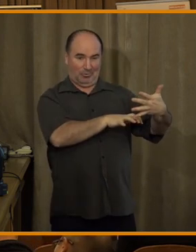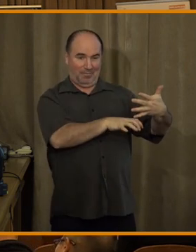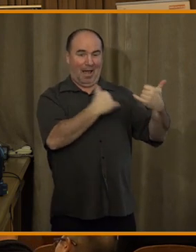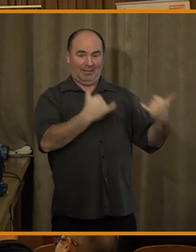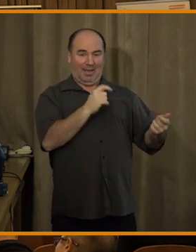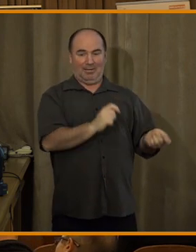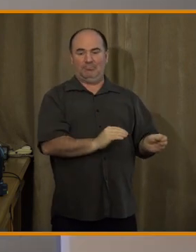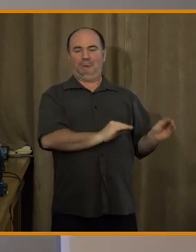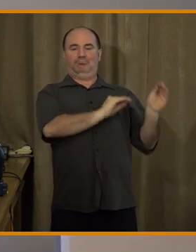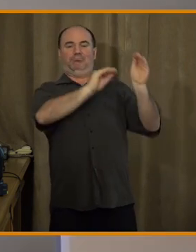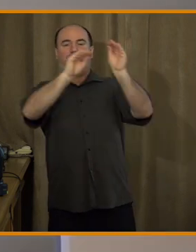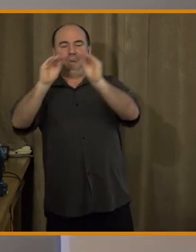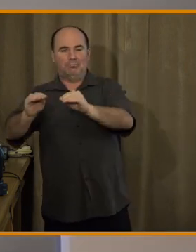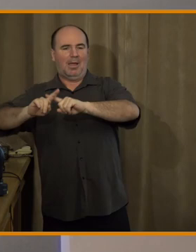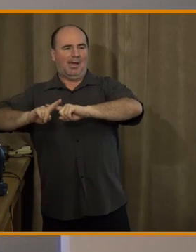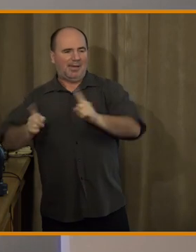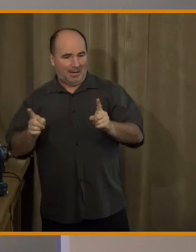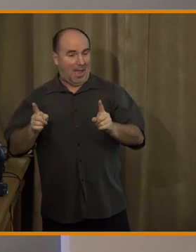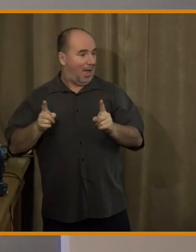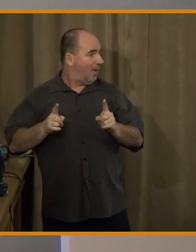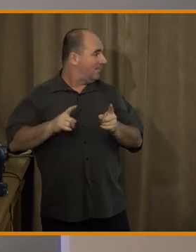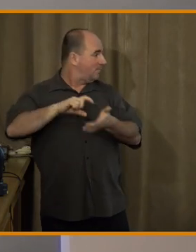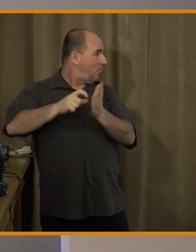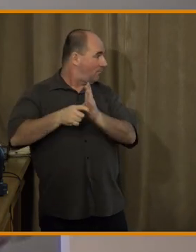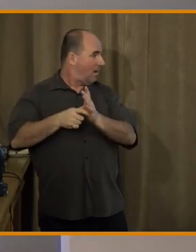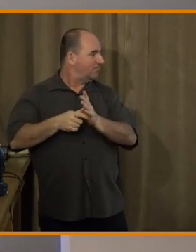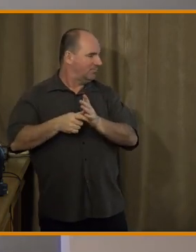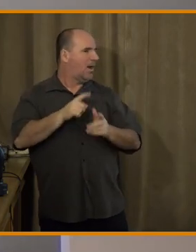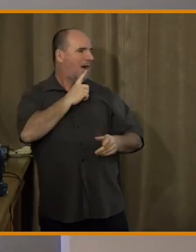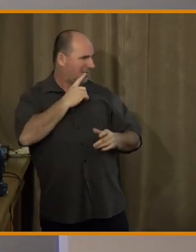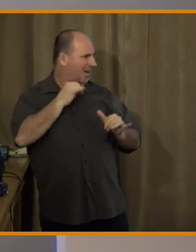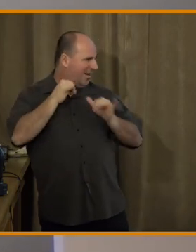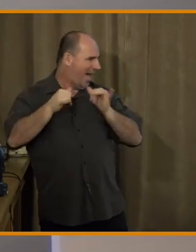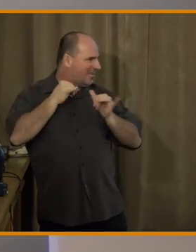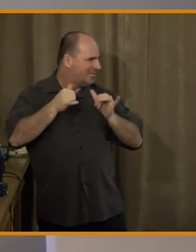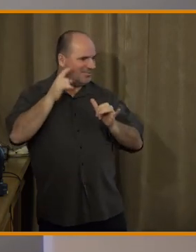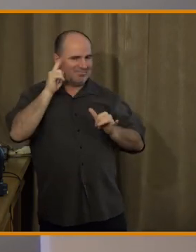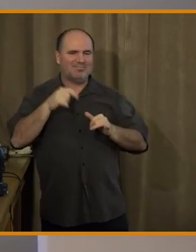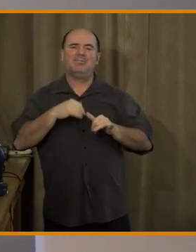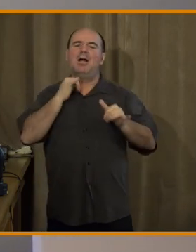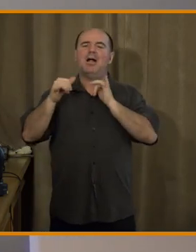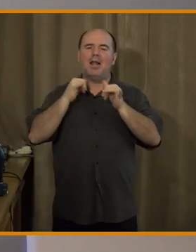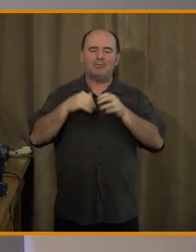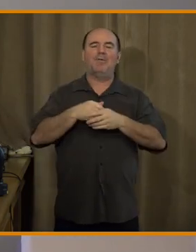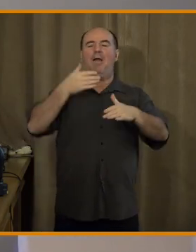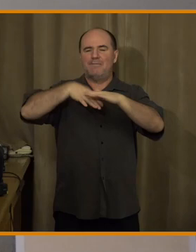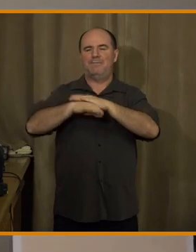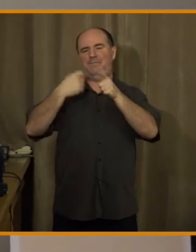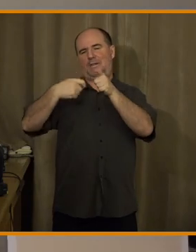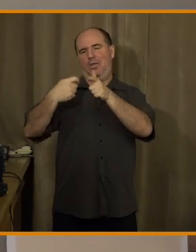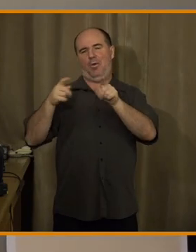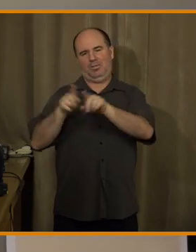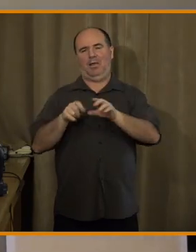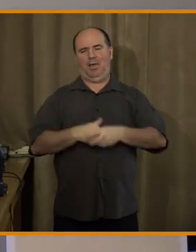formě. Především předpokládám hlasové a případné video. Určitě bude prostor snad v diskuzi